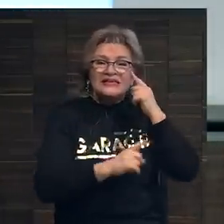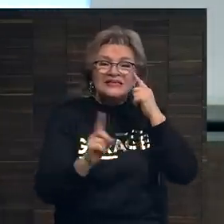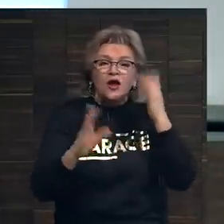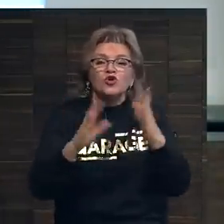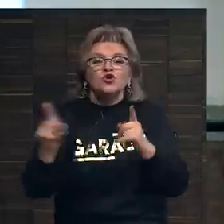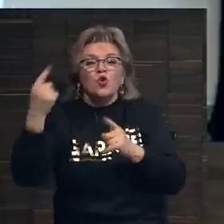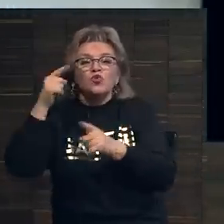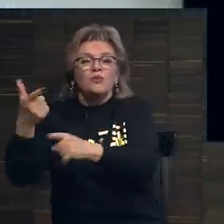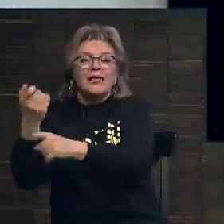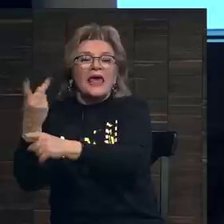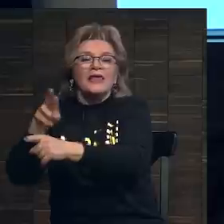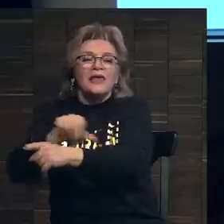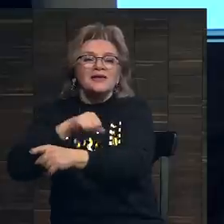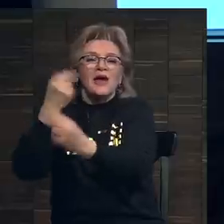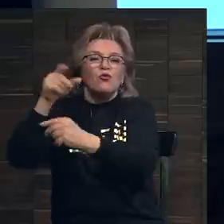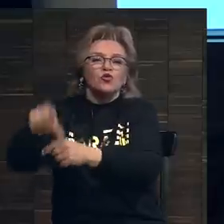думал сам Адриан Гения,